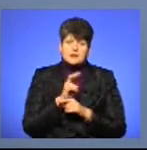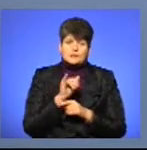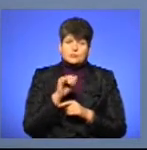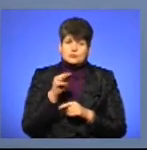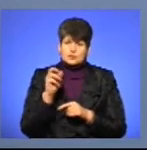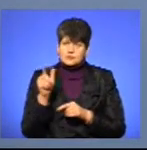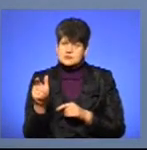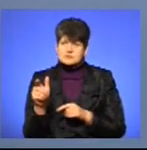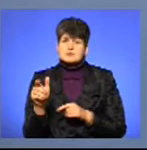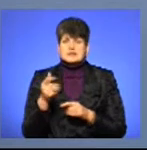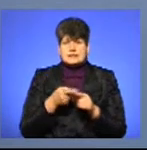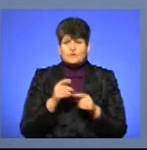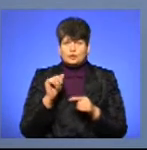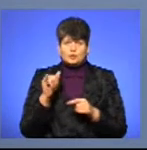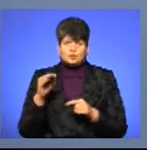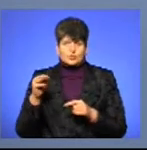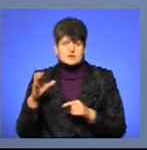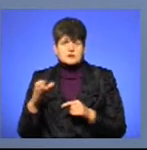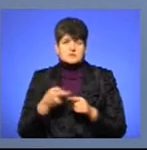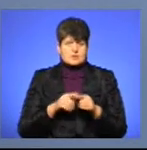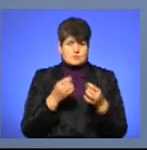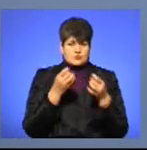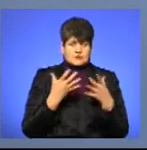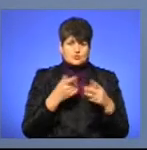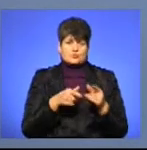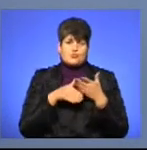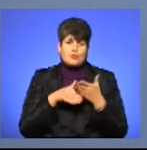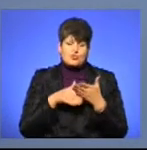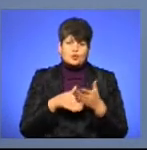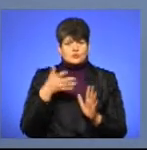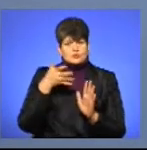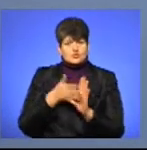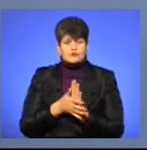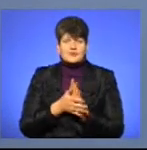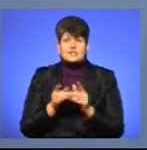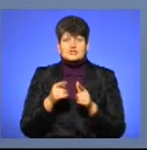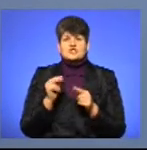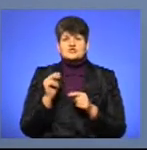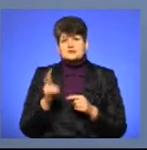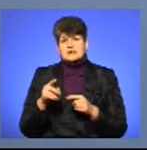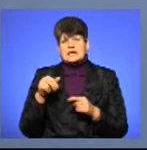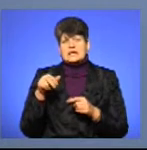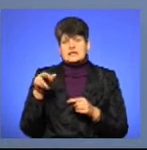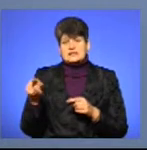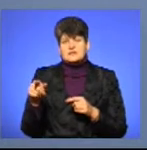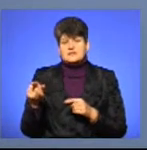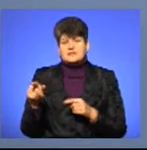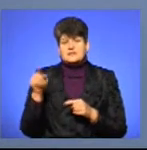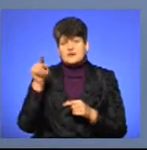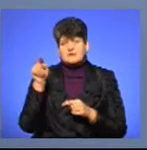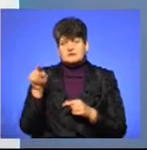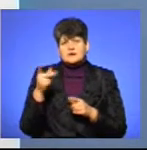організацію, це простіше, тут зрозуміють, тут поможуть по можливості, чим йти в те зряче